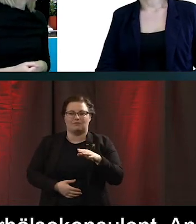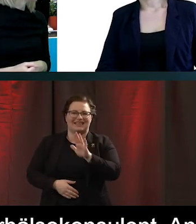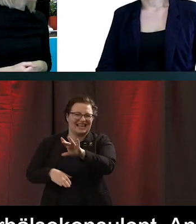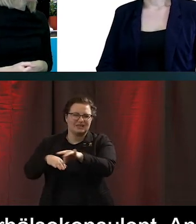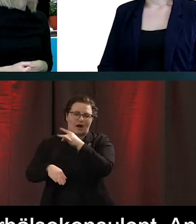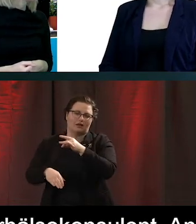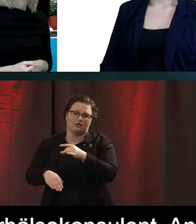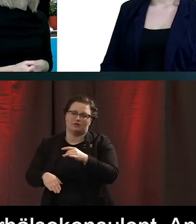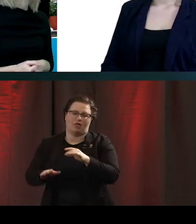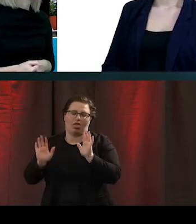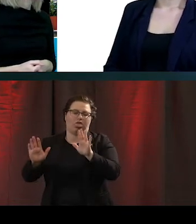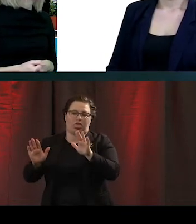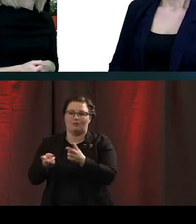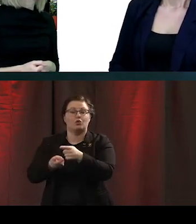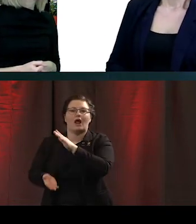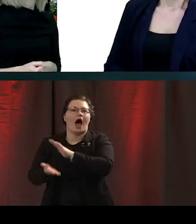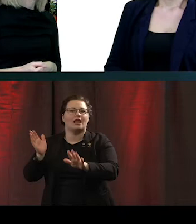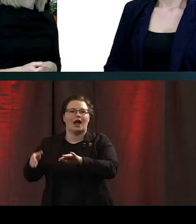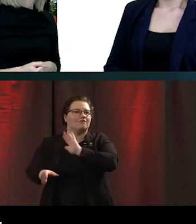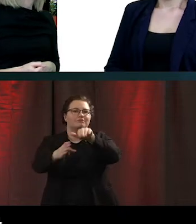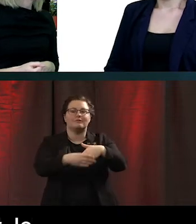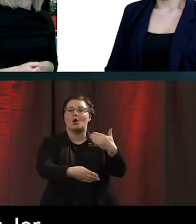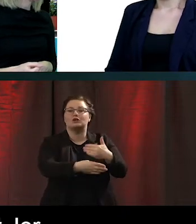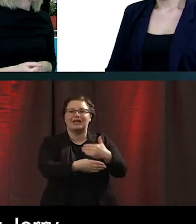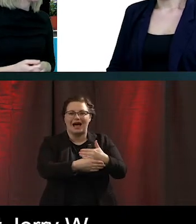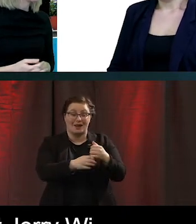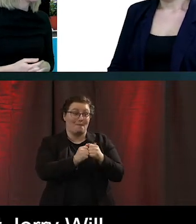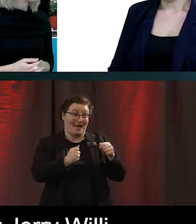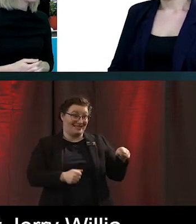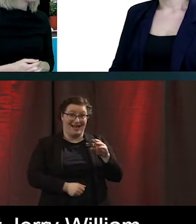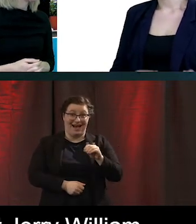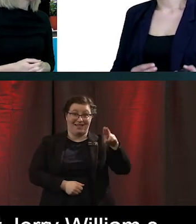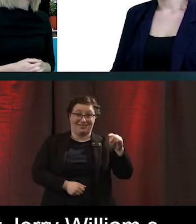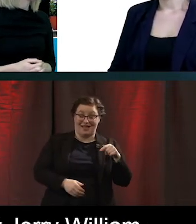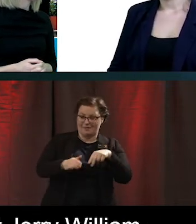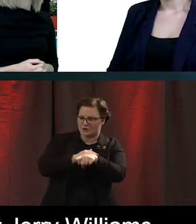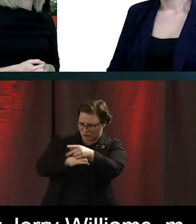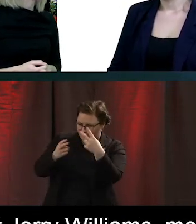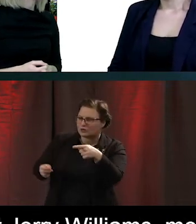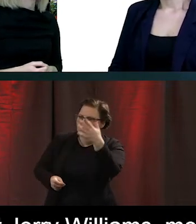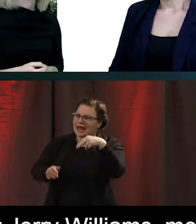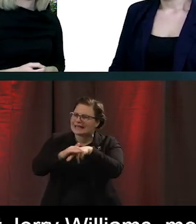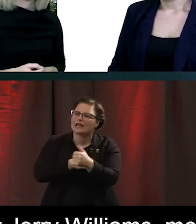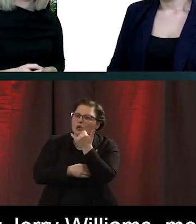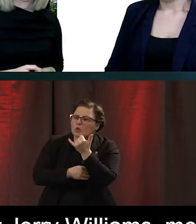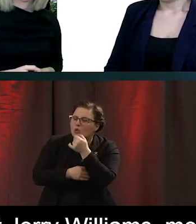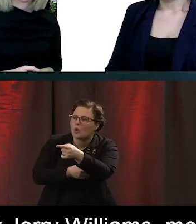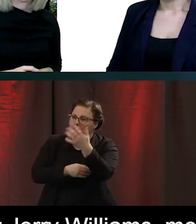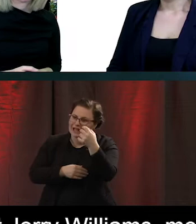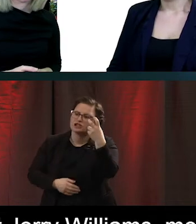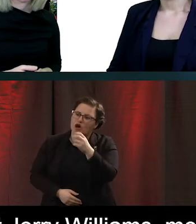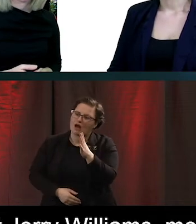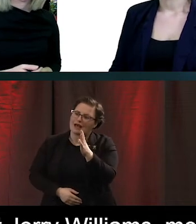Hon hade inte fått gå på någon konsert. Men Anna visade på hennes dator hur man kunde gå in på Youtube och söka på Jerry